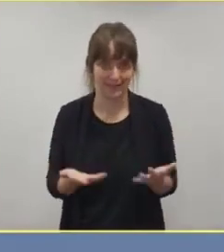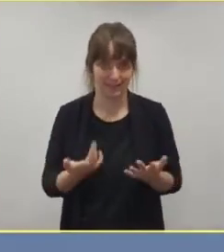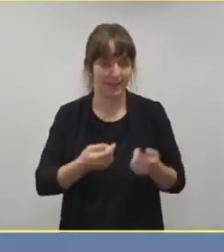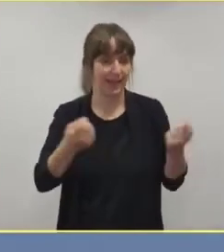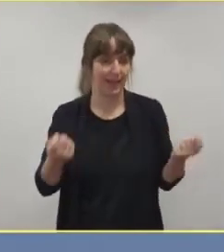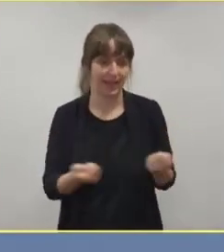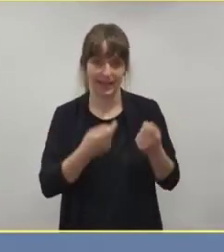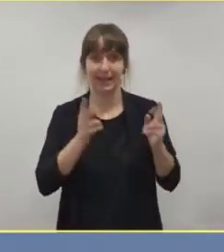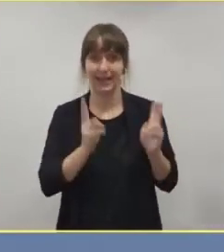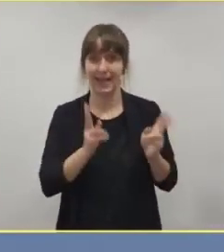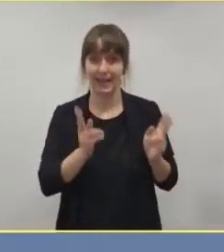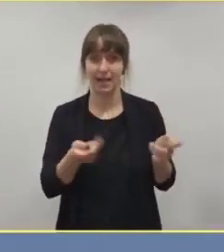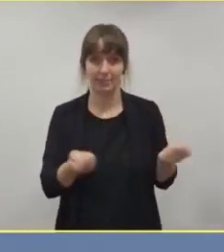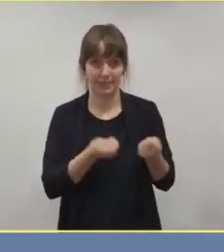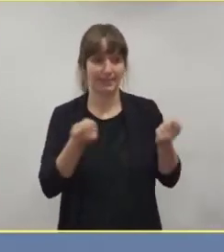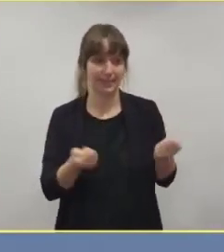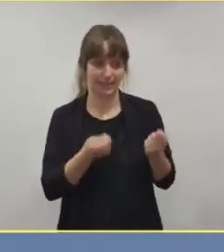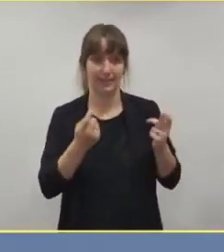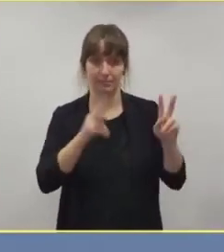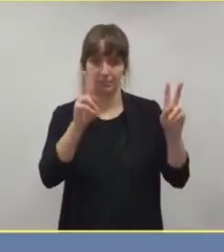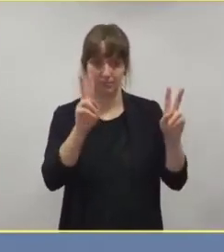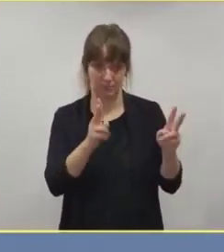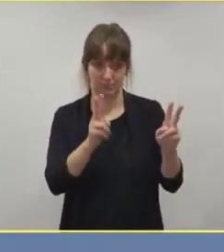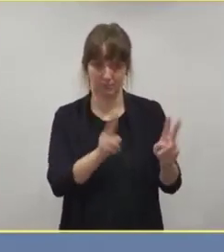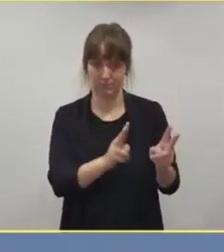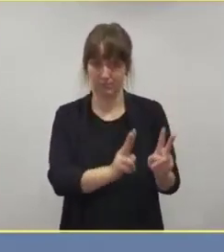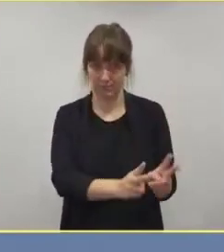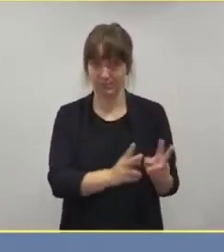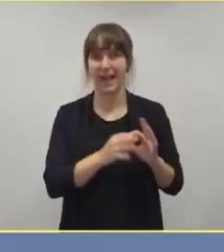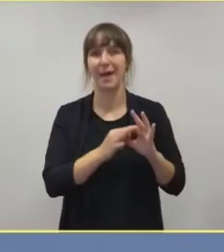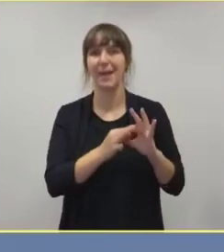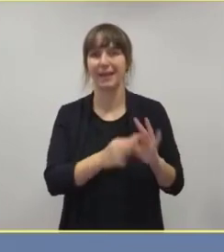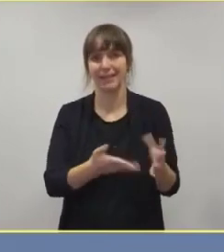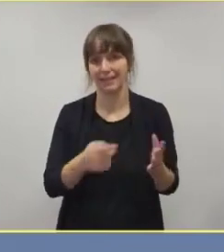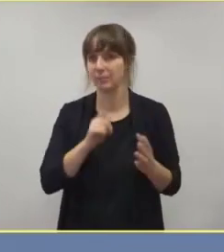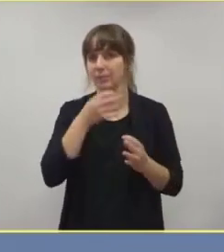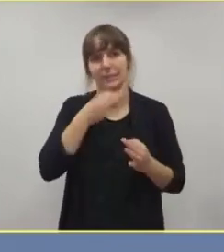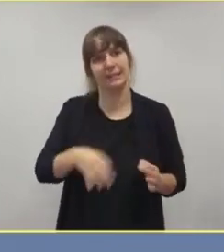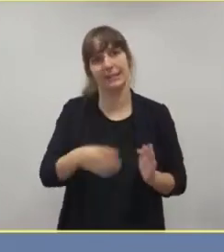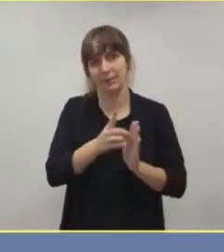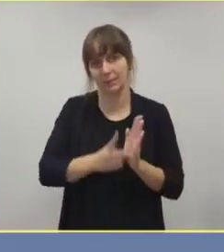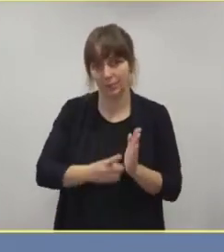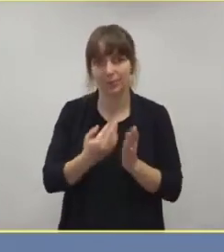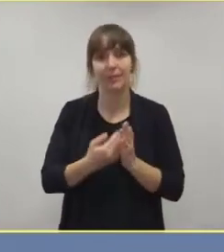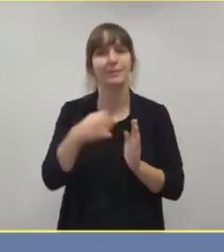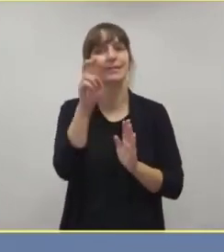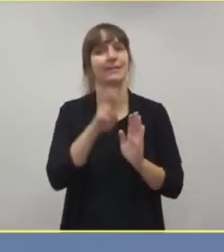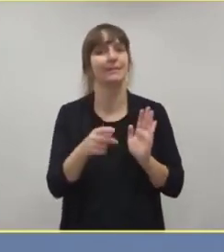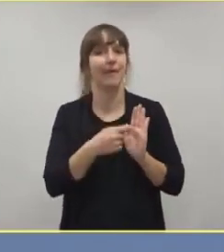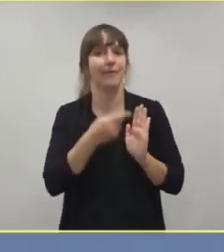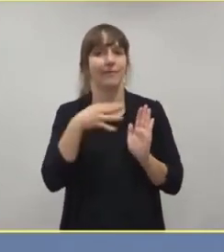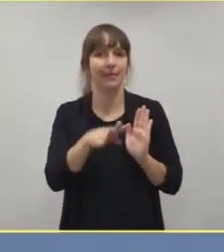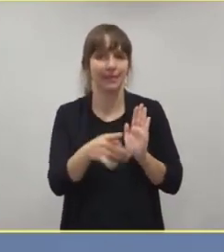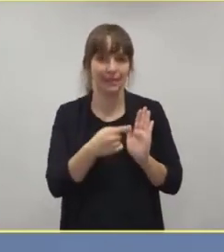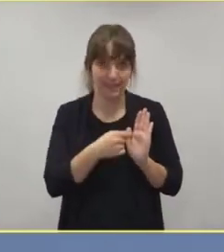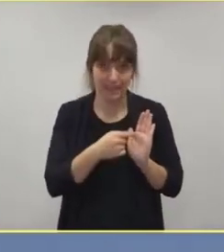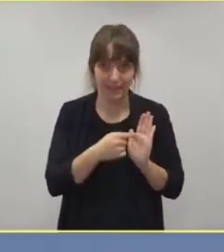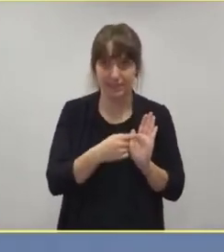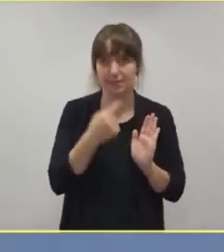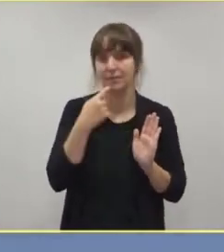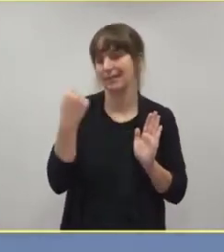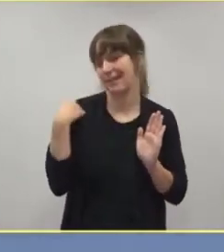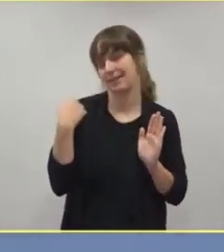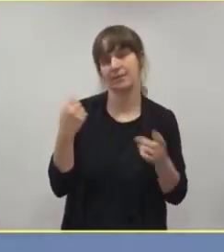runterfährt und dann muss nochmal ganz genau definiert werden. Man spricht ja unter Ziffer 14 von der von dem Beschluss von